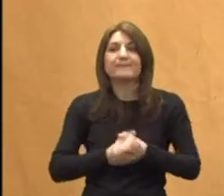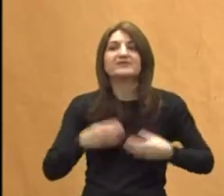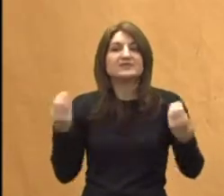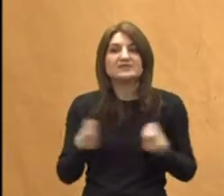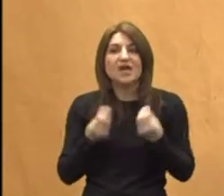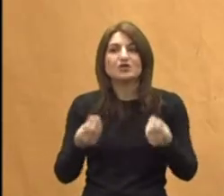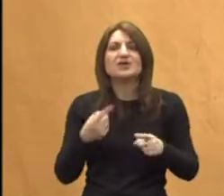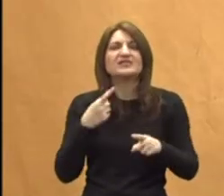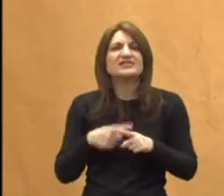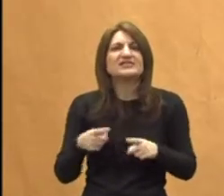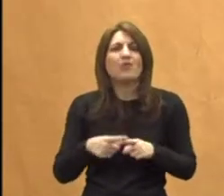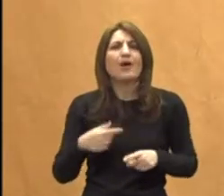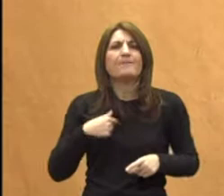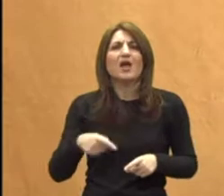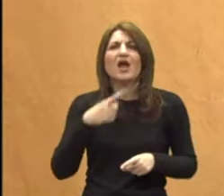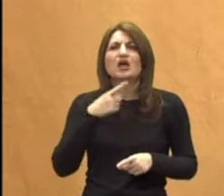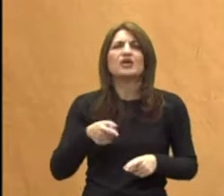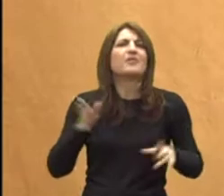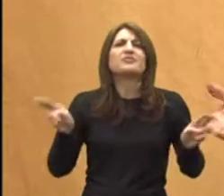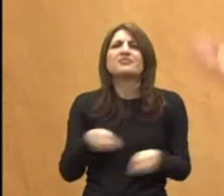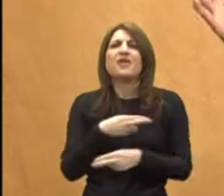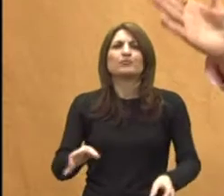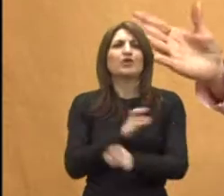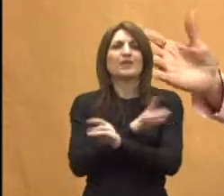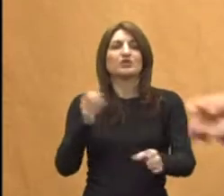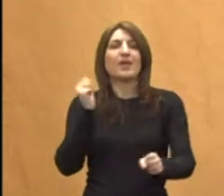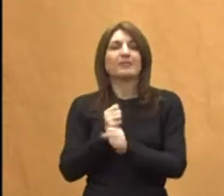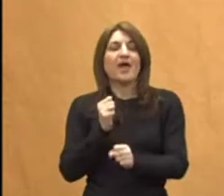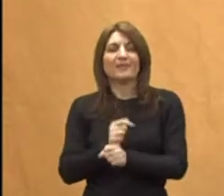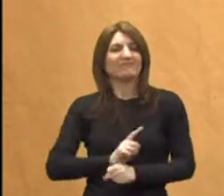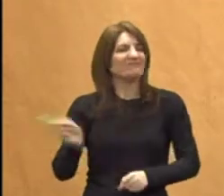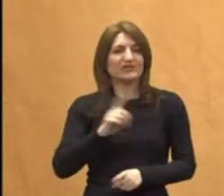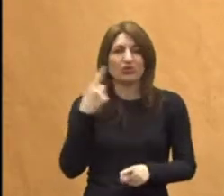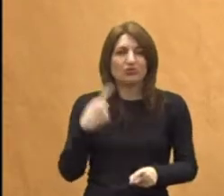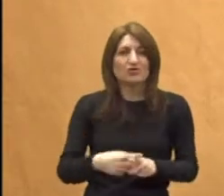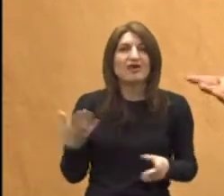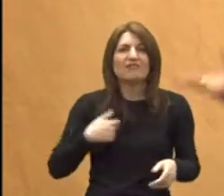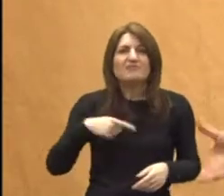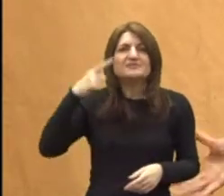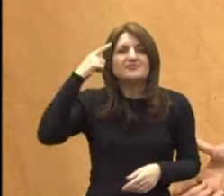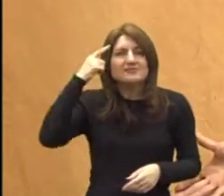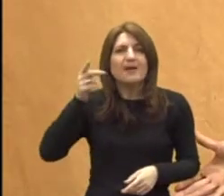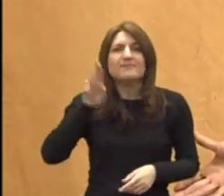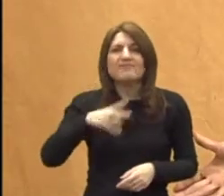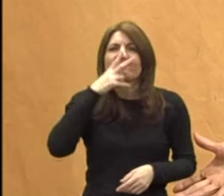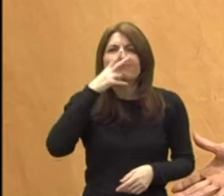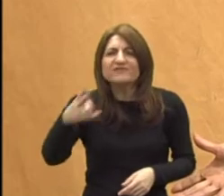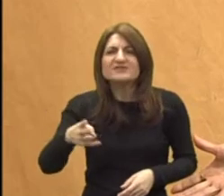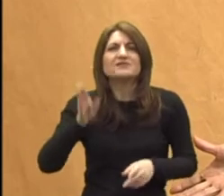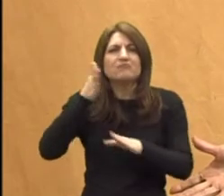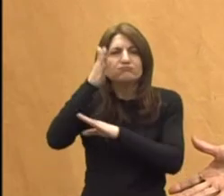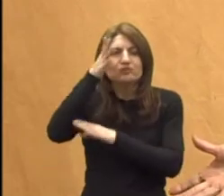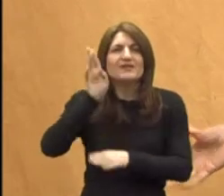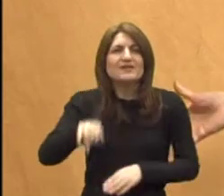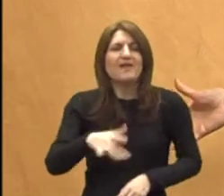svi digli u neku razinu da se ništa ne može. Može. Kad imamo viziju, kad imamo cilj, kad imamo srce. Je li istina da se može? Pa,